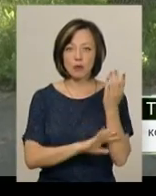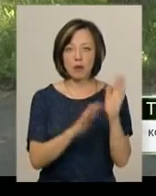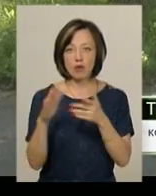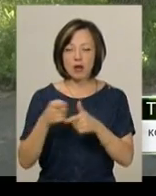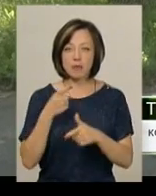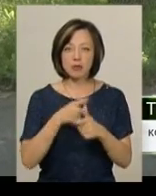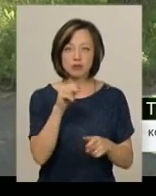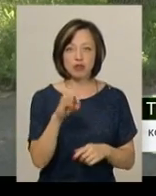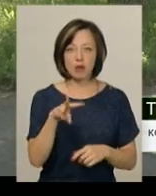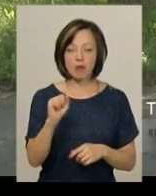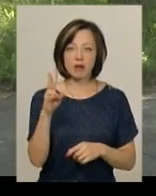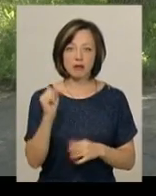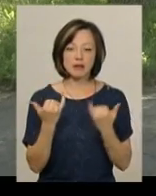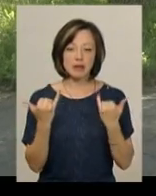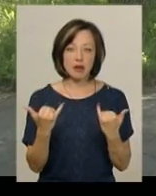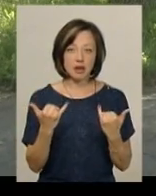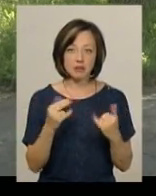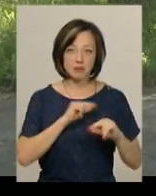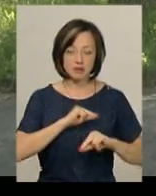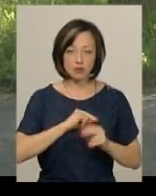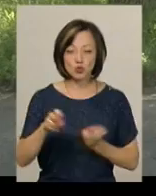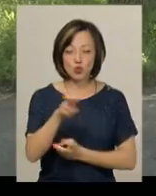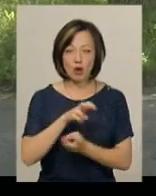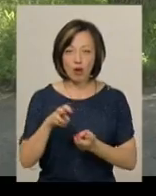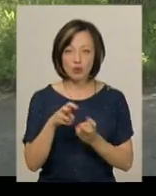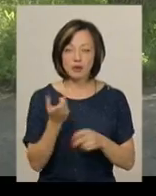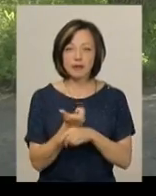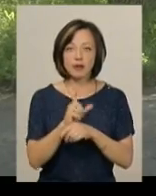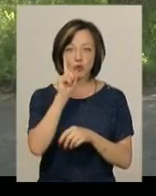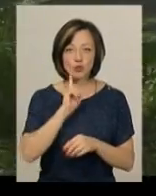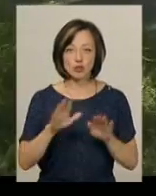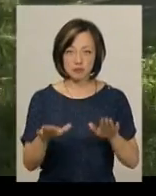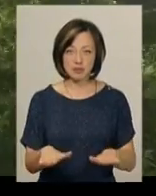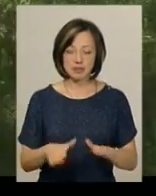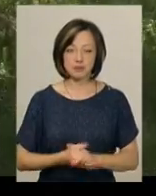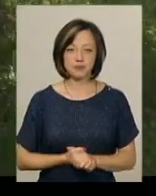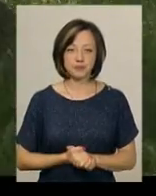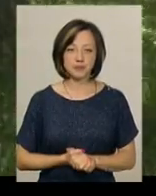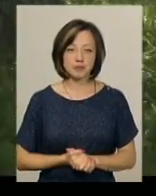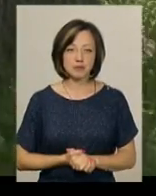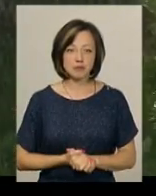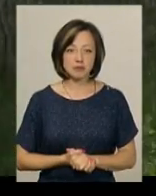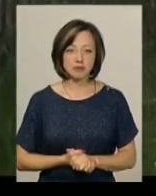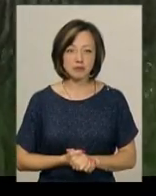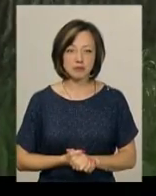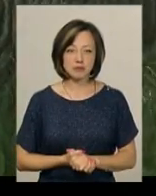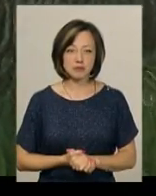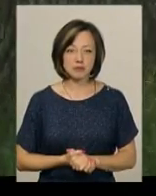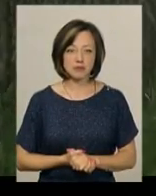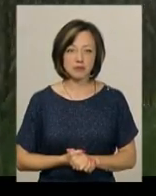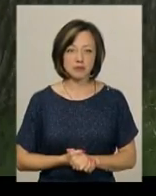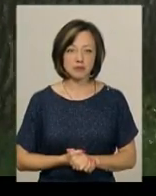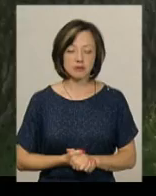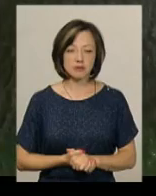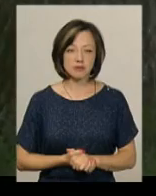імені Михайла Чекмана. Наразі комунальники шукають для нього найзручніше місце. Тетяна Пресекар, Віктор Кривий та Олександр Горшевський.